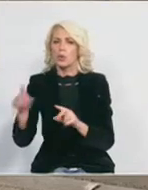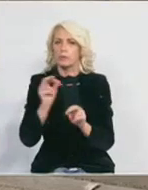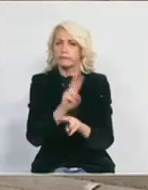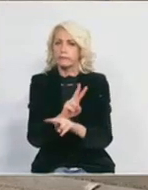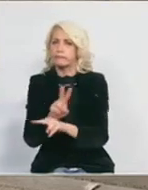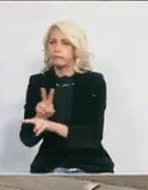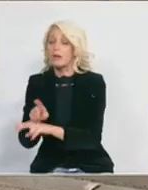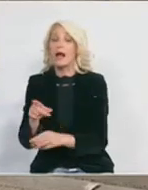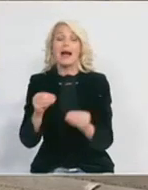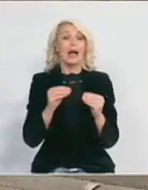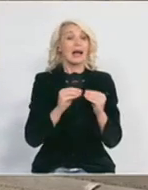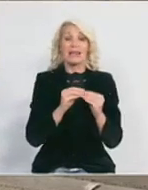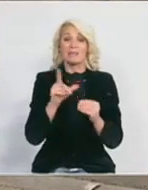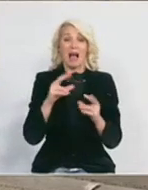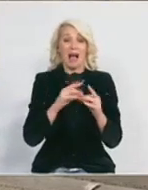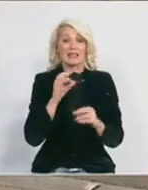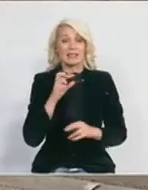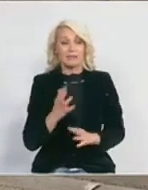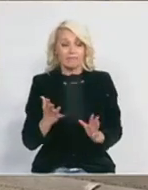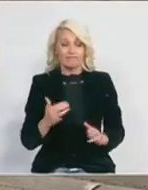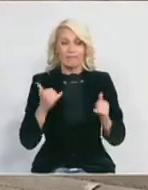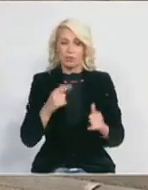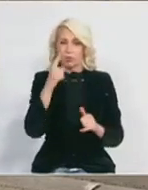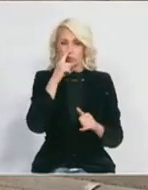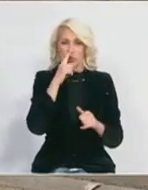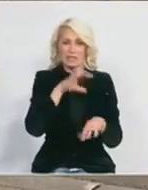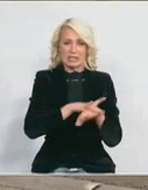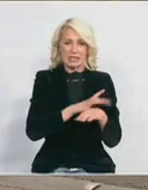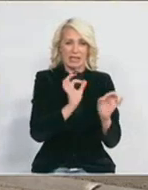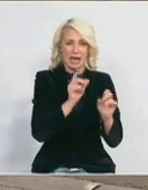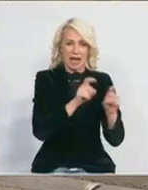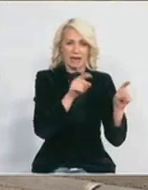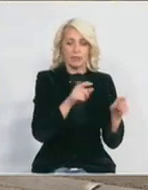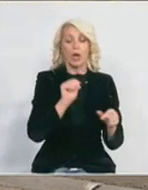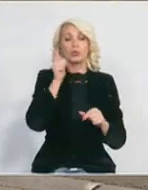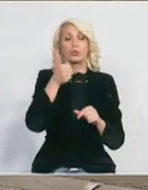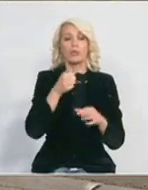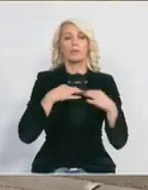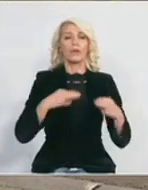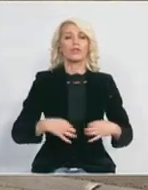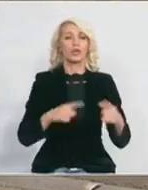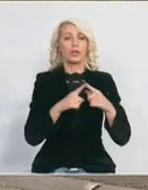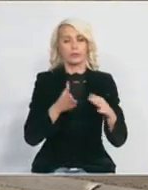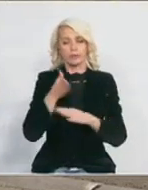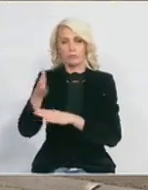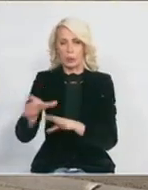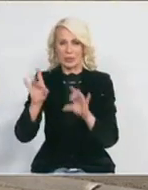Dok Blace, danas smo imali ruske epidemiologe, sutra će ići profesor Tijodorović ujutro tamo oko 10.